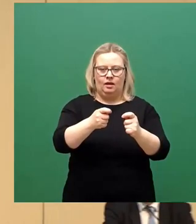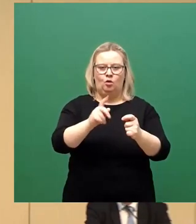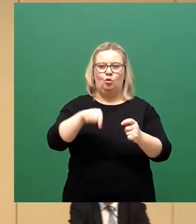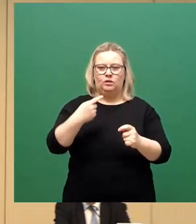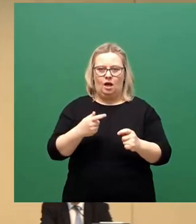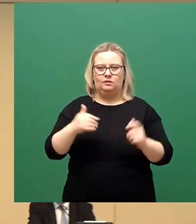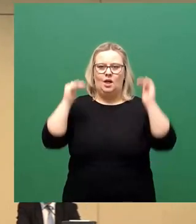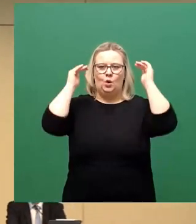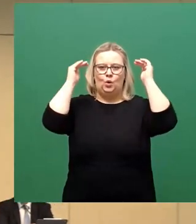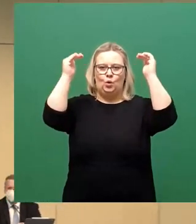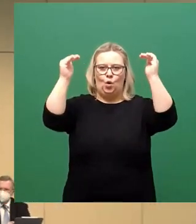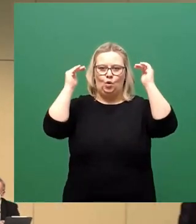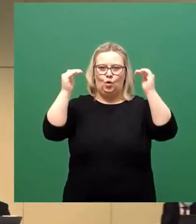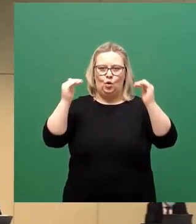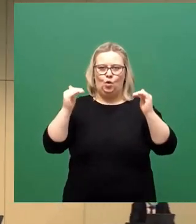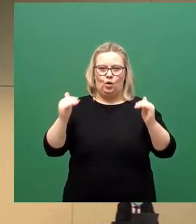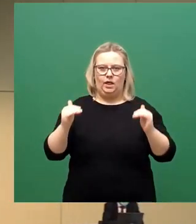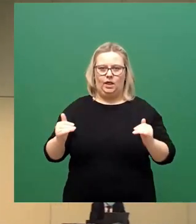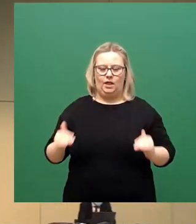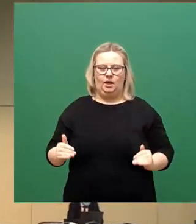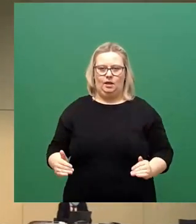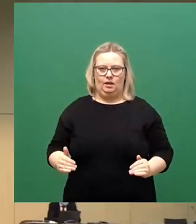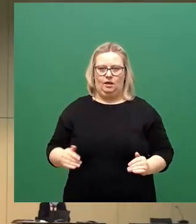zu bewältigen.